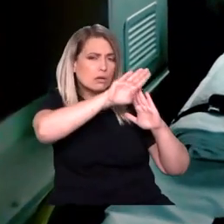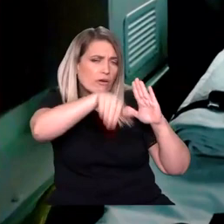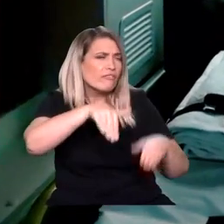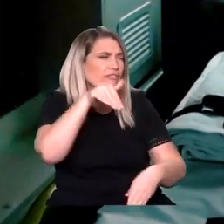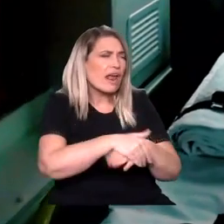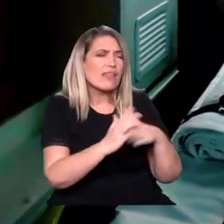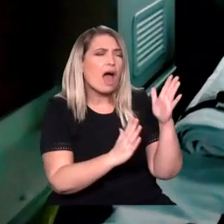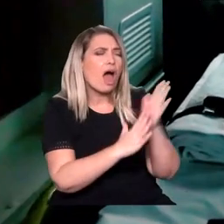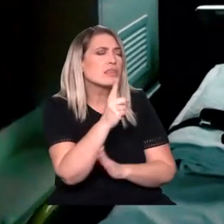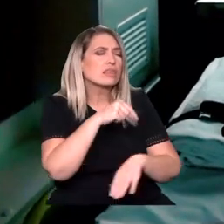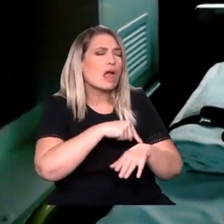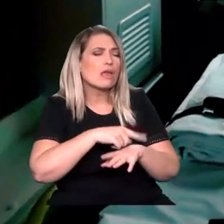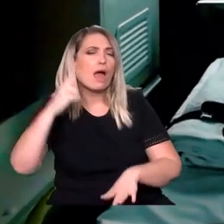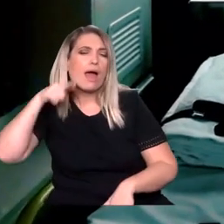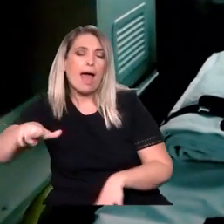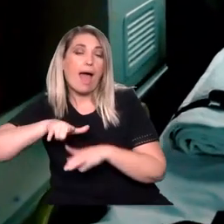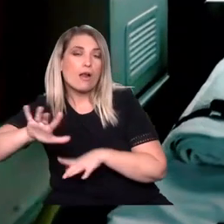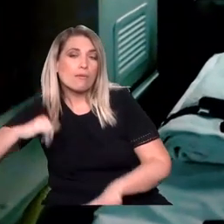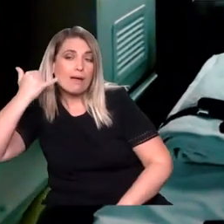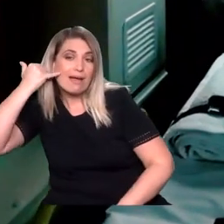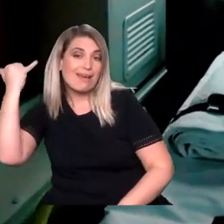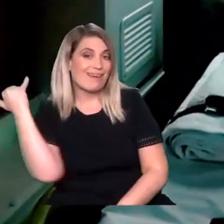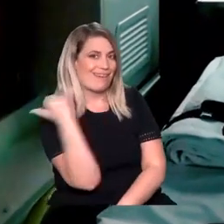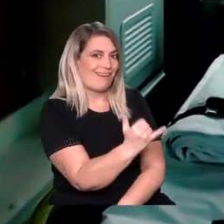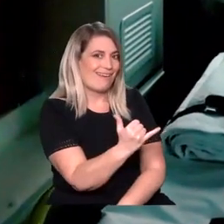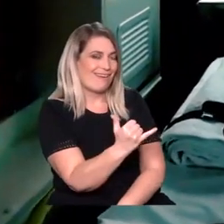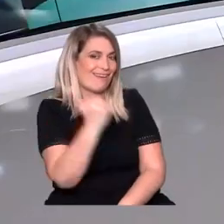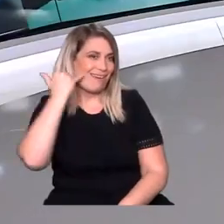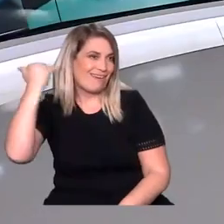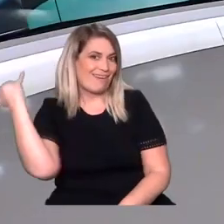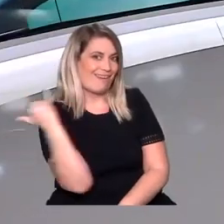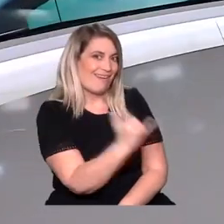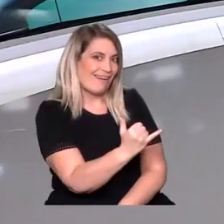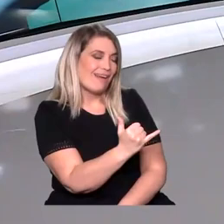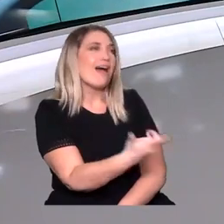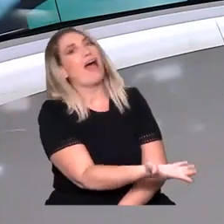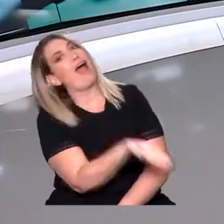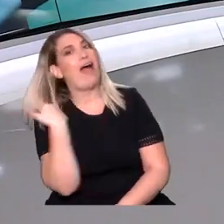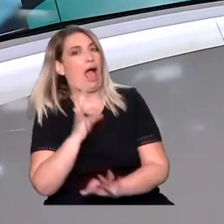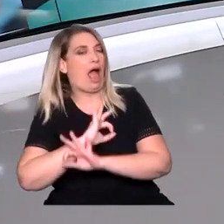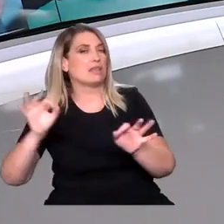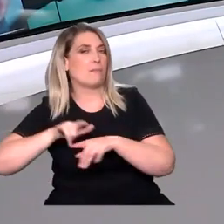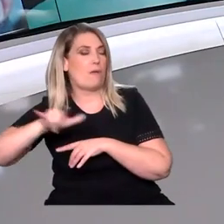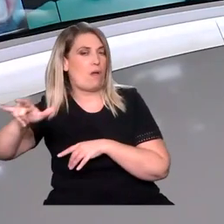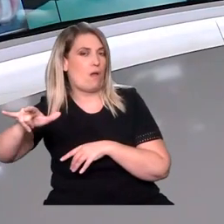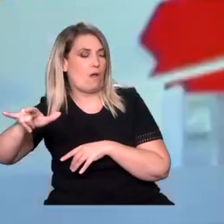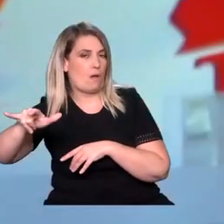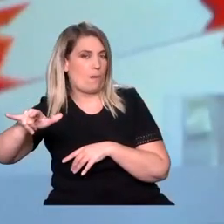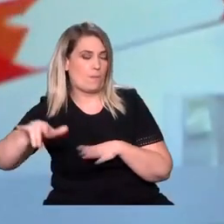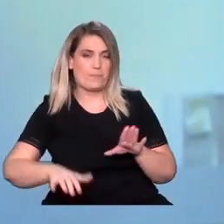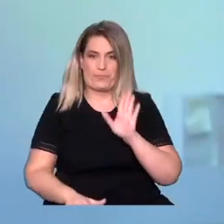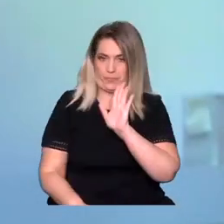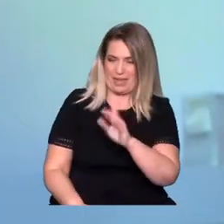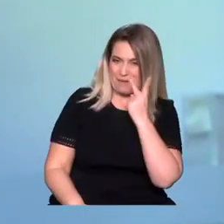μεταφέρθηκε, δεν πρόλαβε να φτάσει στο νοσοκομείο της Άρα, φτάνε στο νοσοκομείο το απόγευμα στις 5. προσέξτε στις 5. Υπάρχει φως